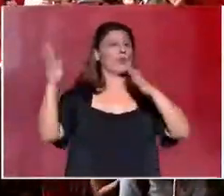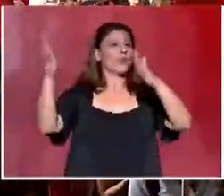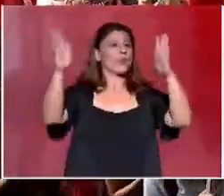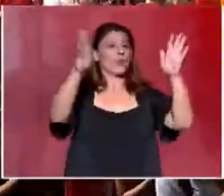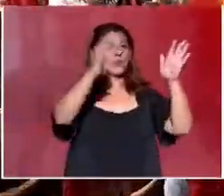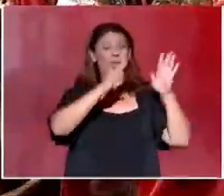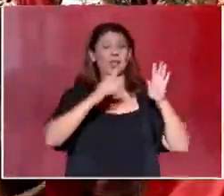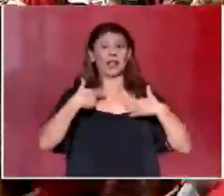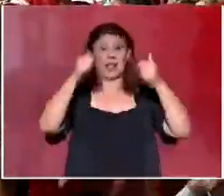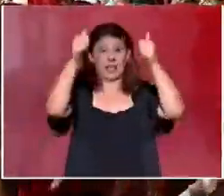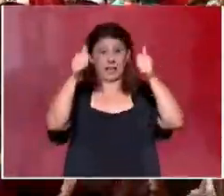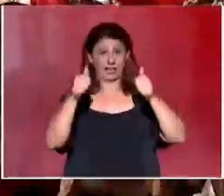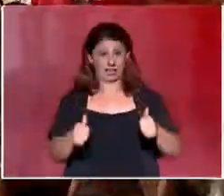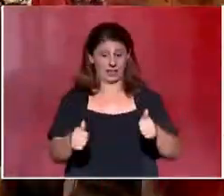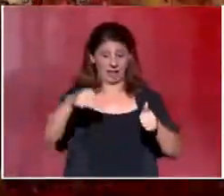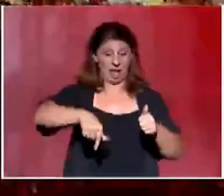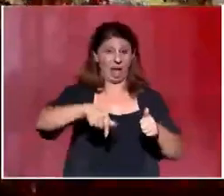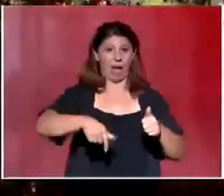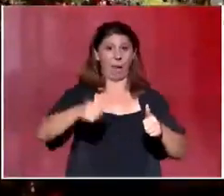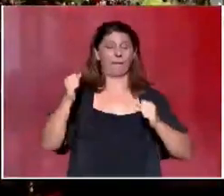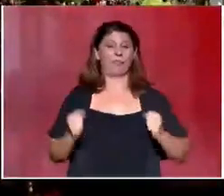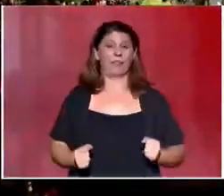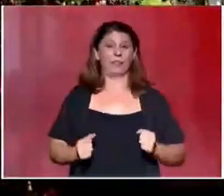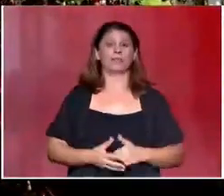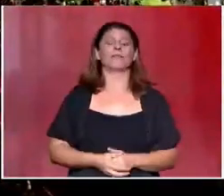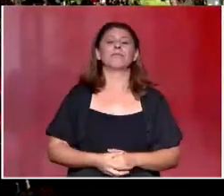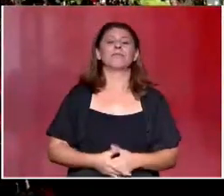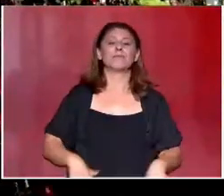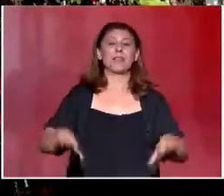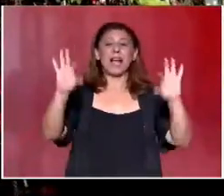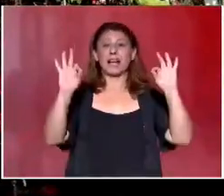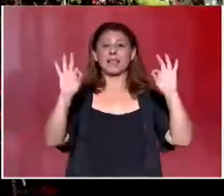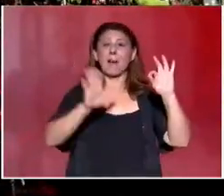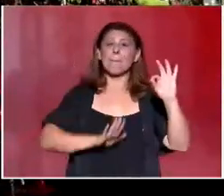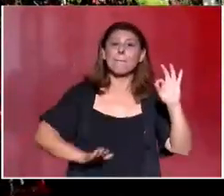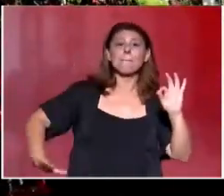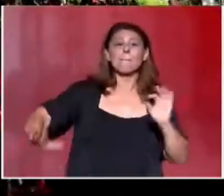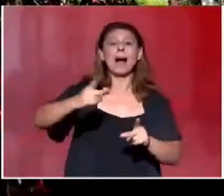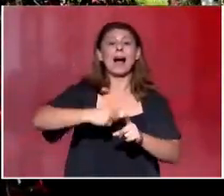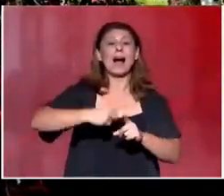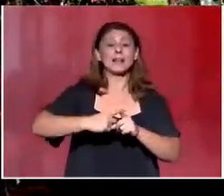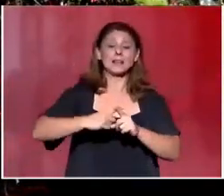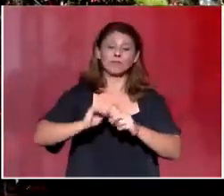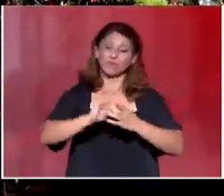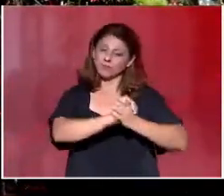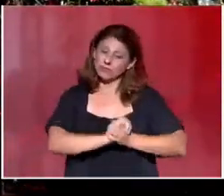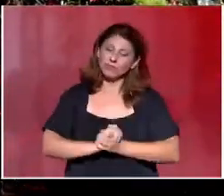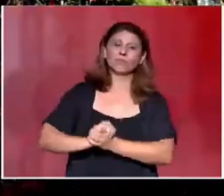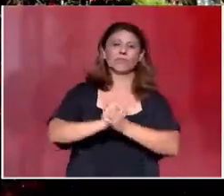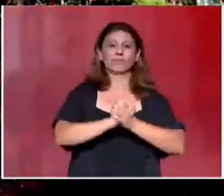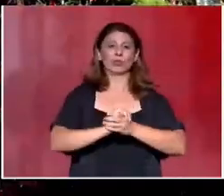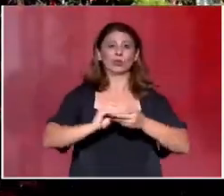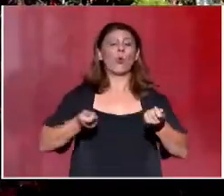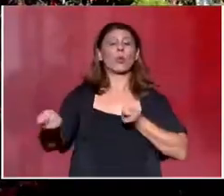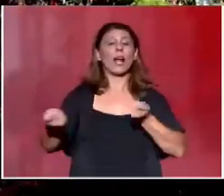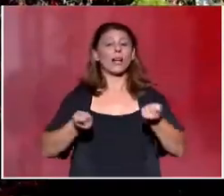Ανακοινώνουμε από αυτό το βήμα την έναρξη πανελλαδικής άμυλας μεταξύ των οργανώσεων